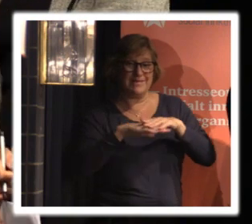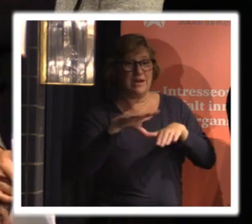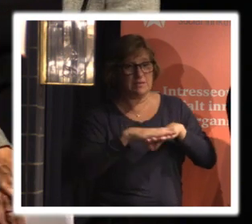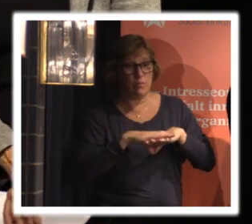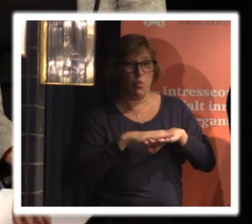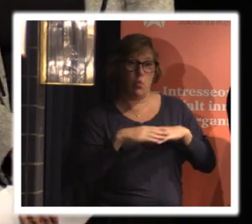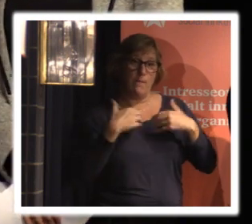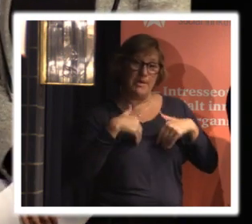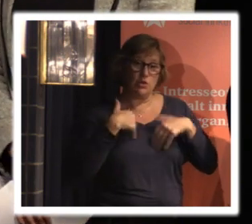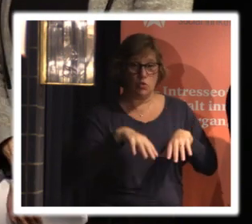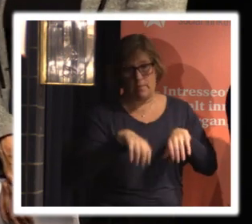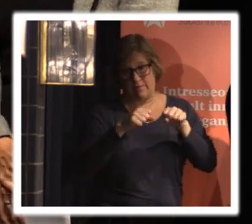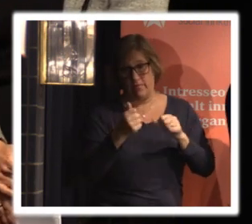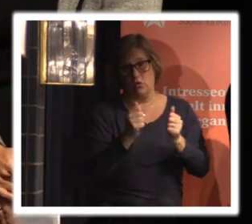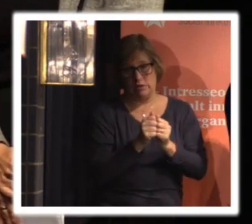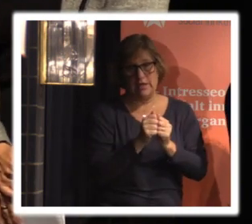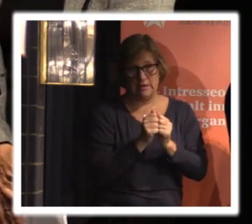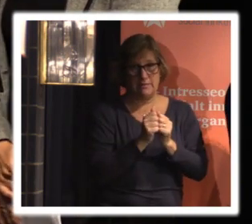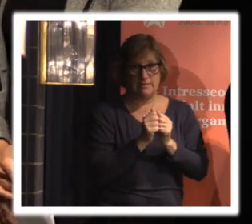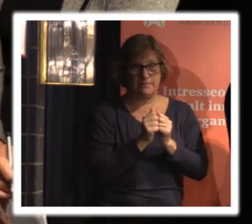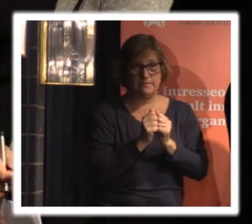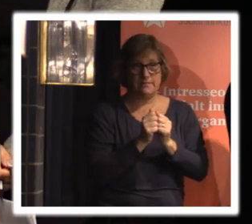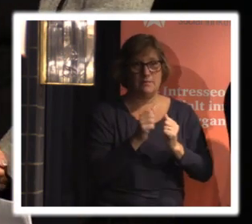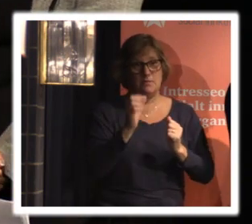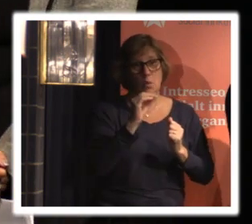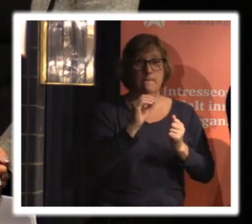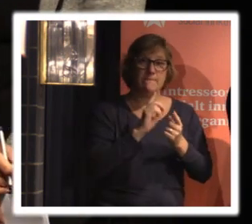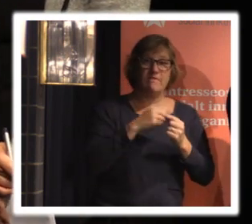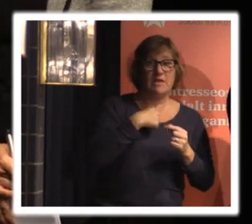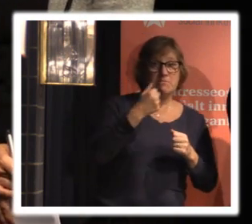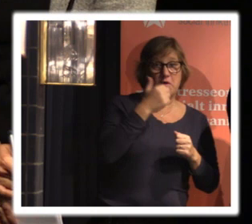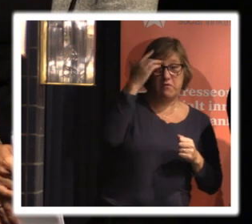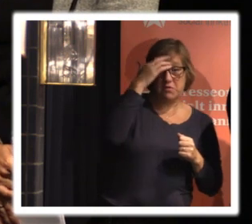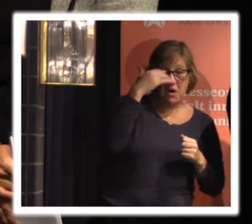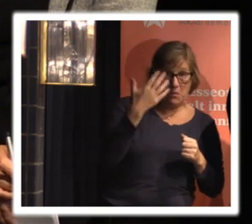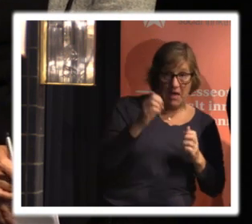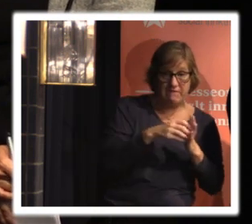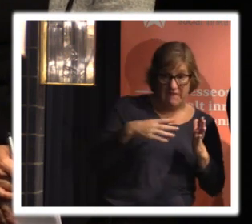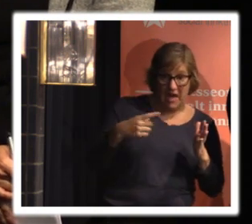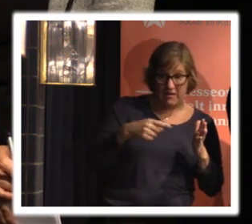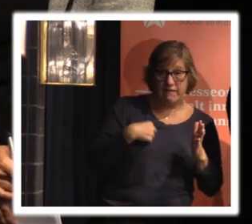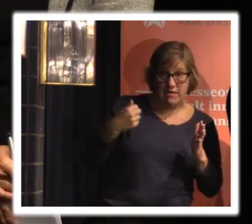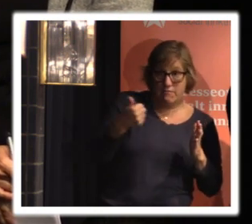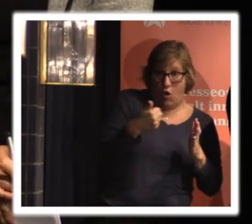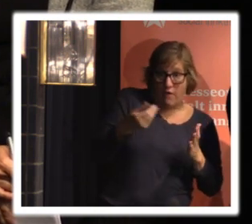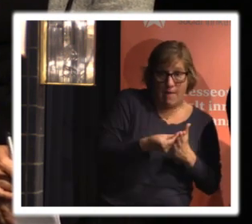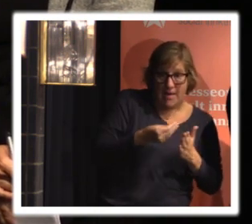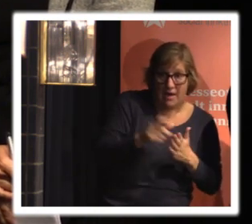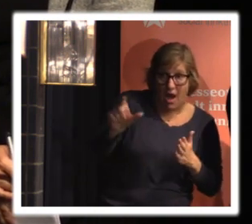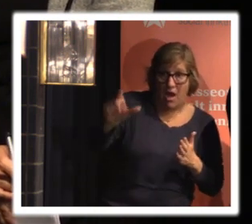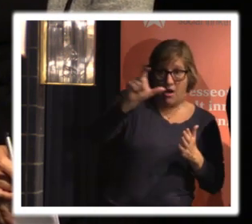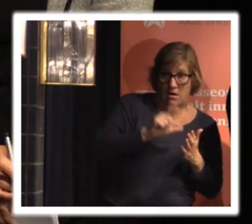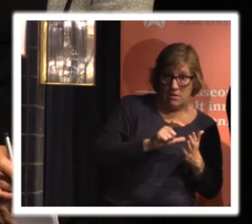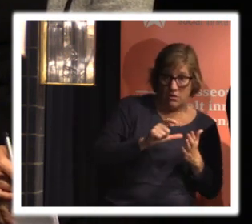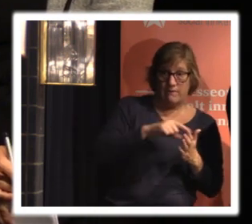på något sätt och då blir det någon sorts avvägning okej är det värt de här pengarna eller inte kan vi ha en dialog om det här vad